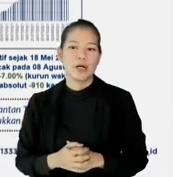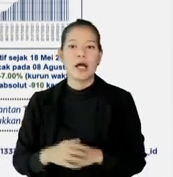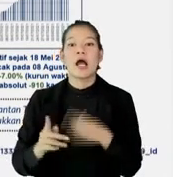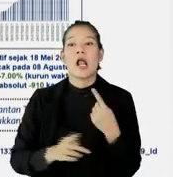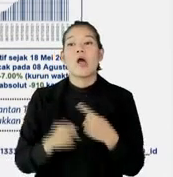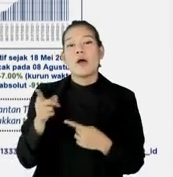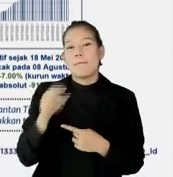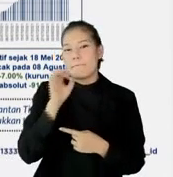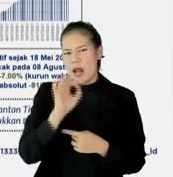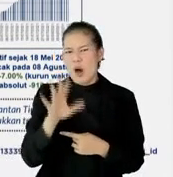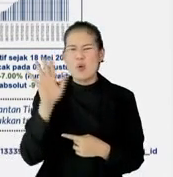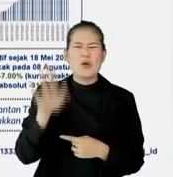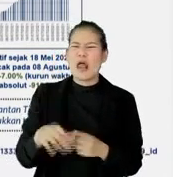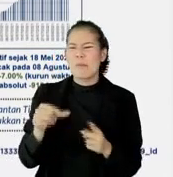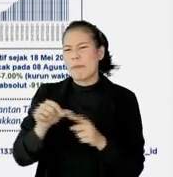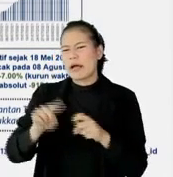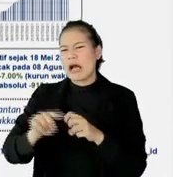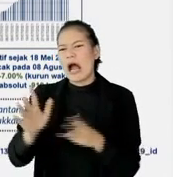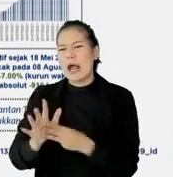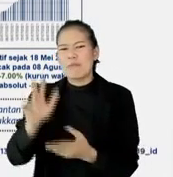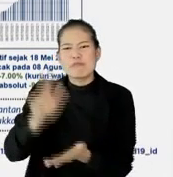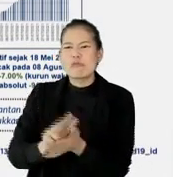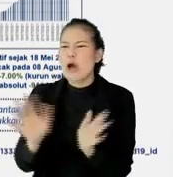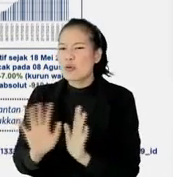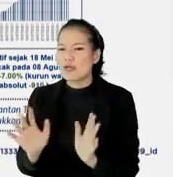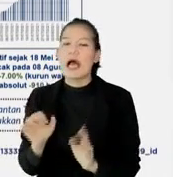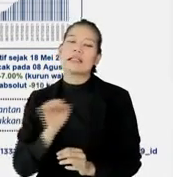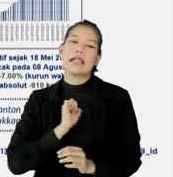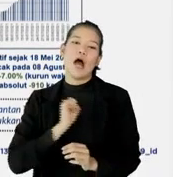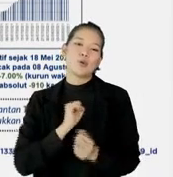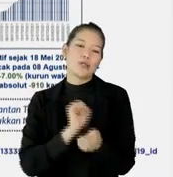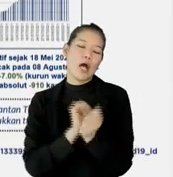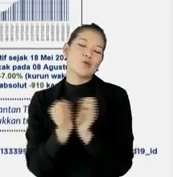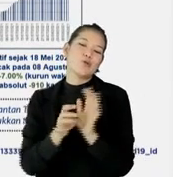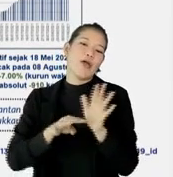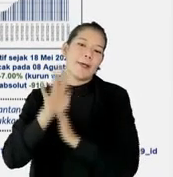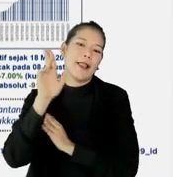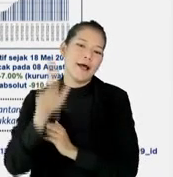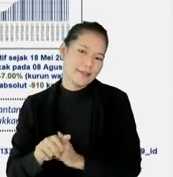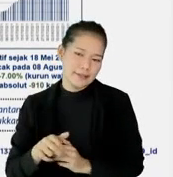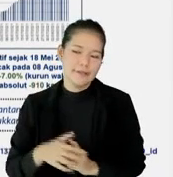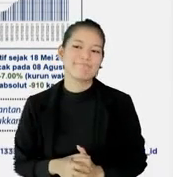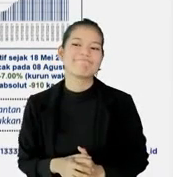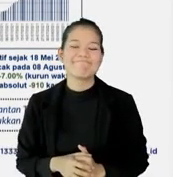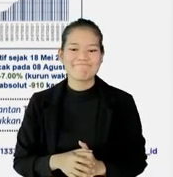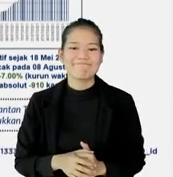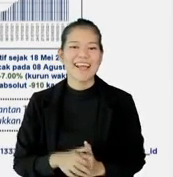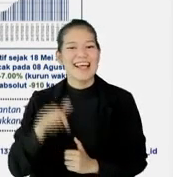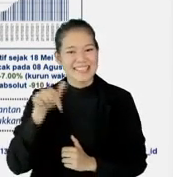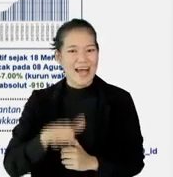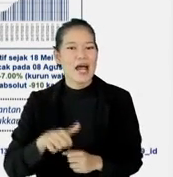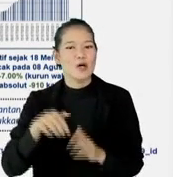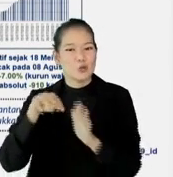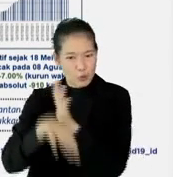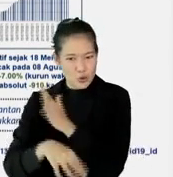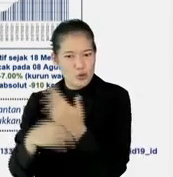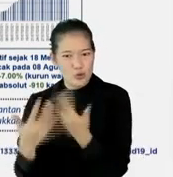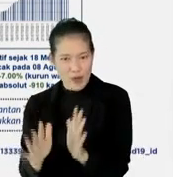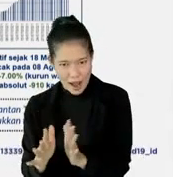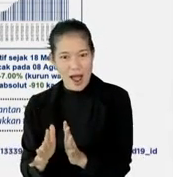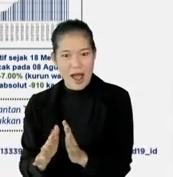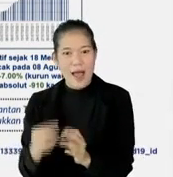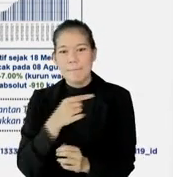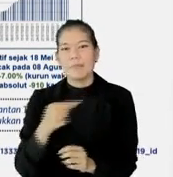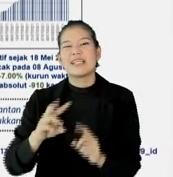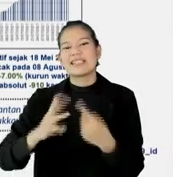dikatakan, udahlah nggak usah ada PPKM lagi, nanti khawatir naik lagi kasusnya. Betul. Jadi, saat ini sudah turun, dalam 4 hari terakhir,